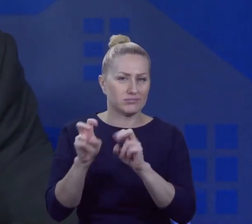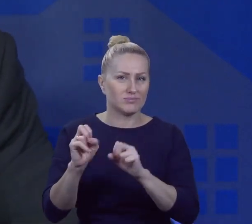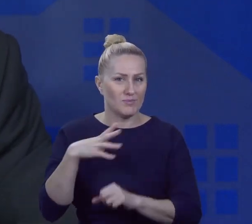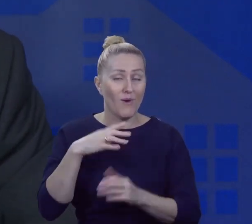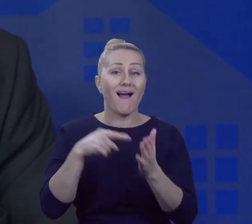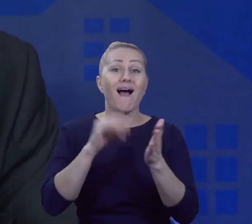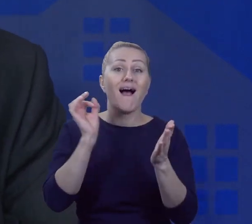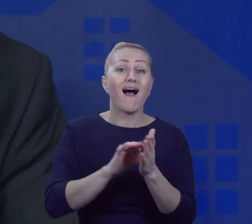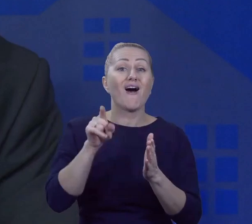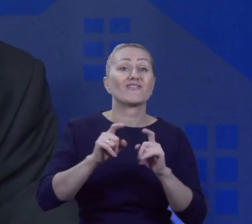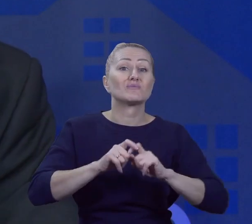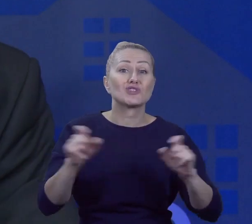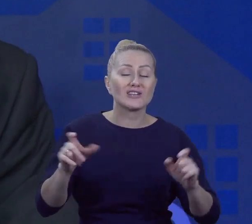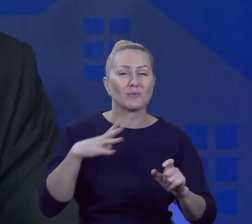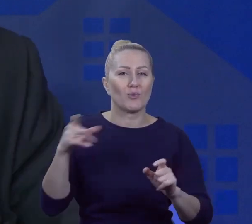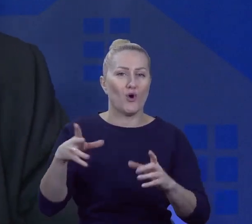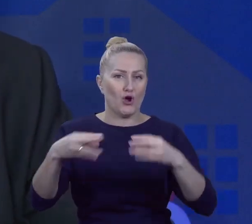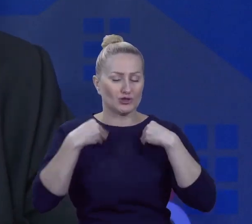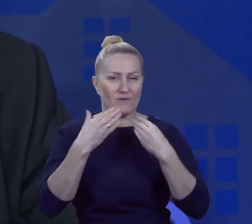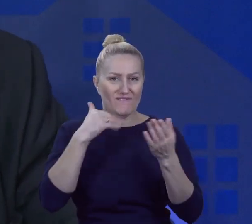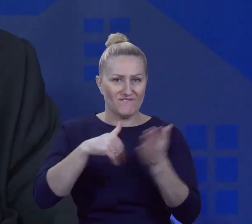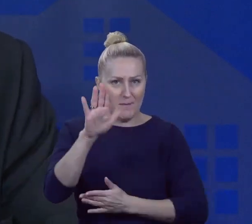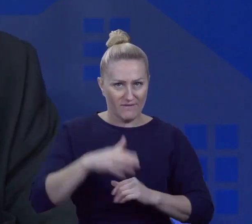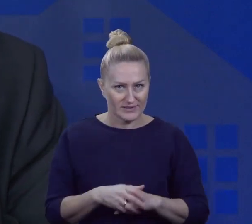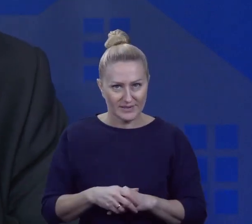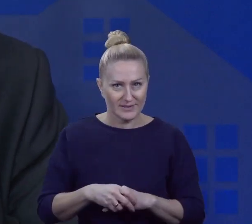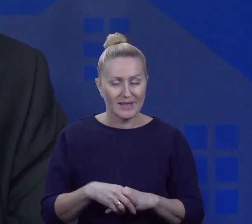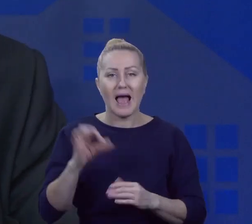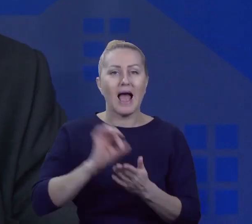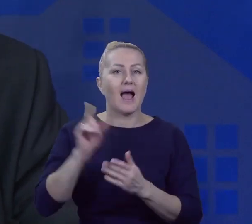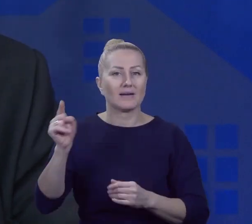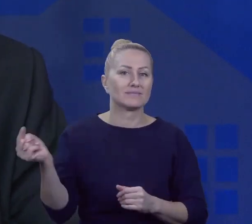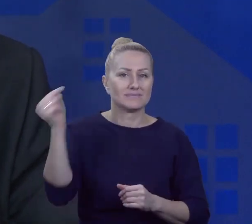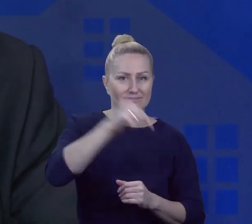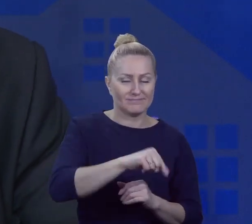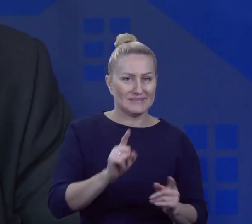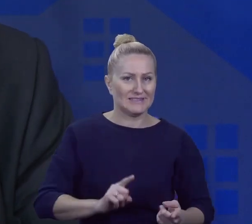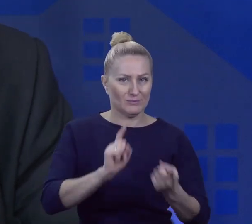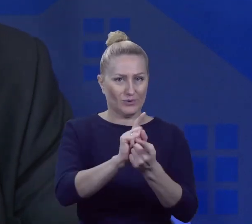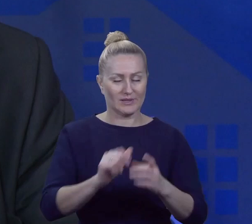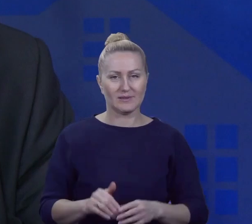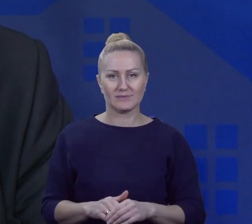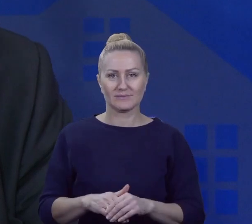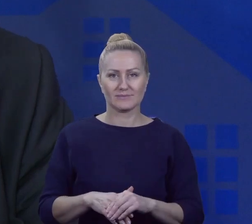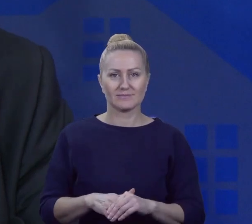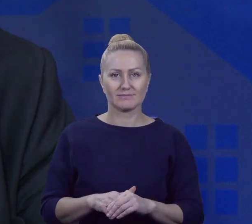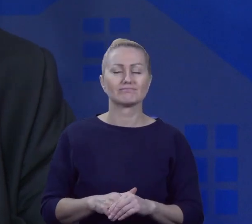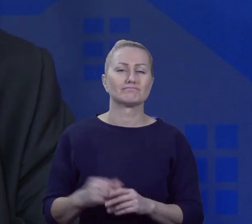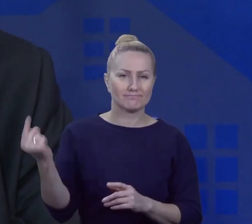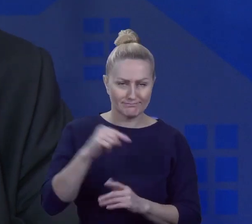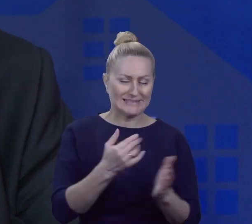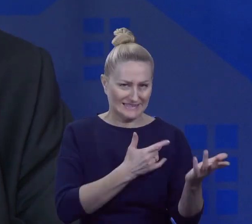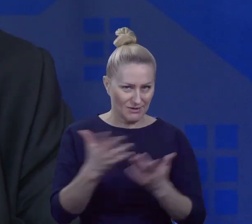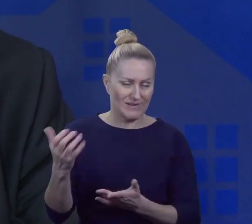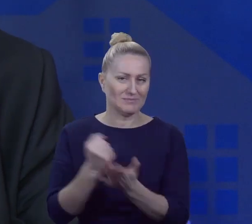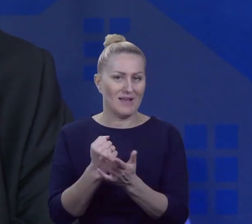momencie dostali jakieś wypowiedzenia. No i właśnie przyszli na to spotkanie. Załatwili temat, bo